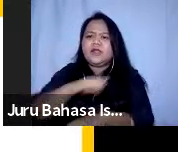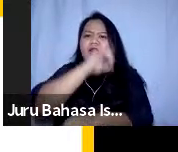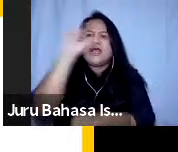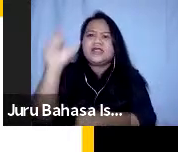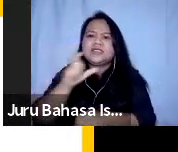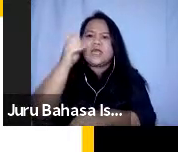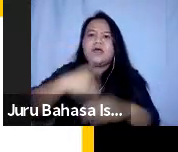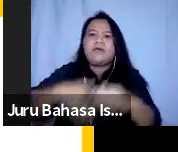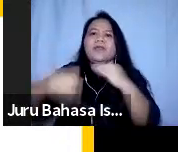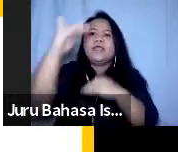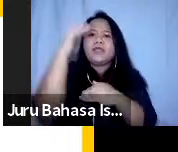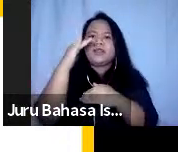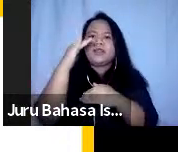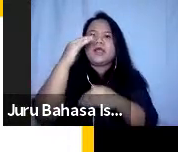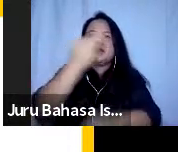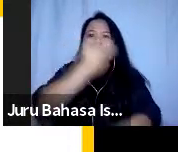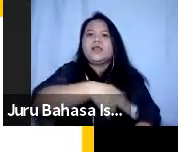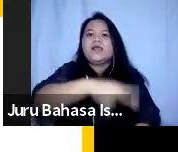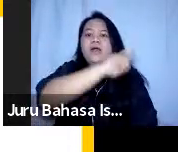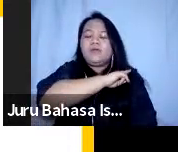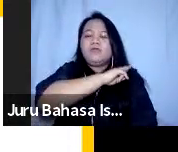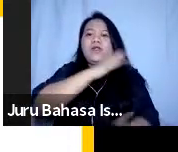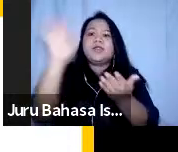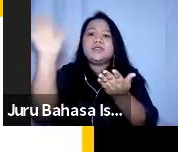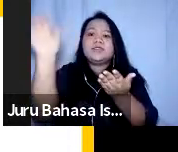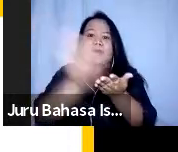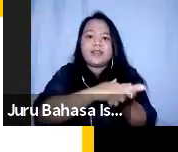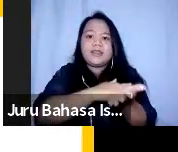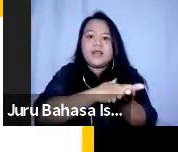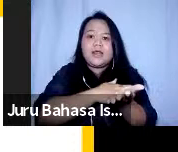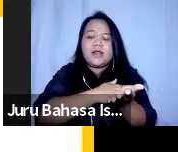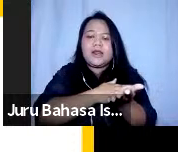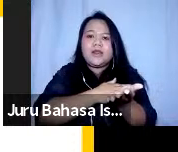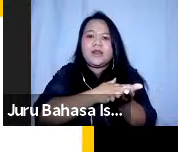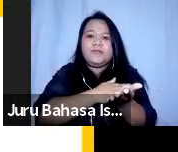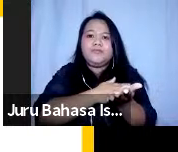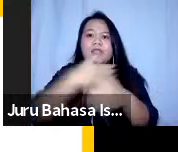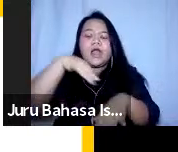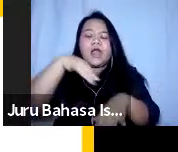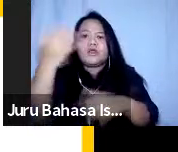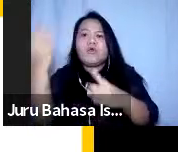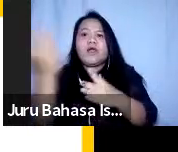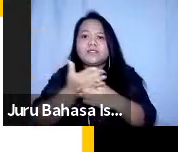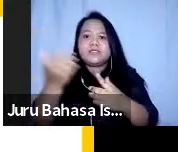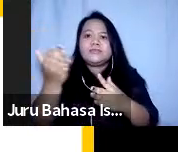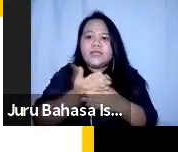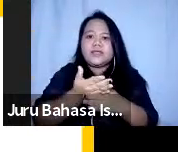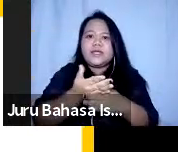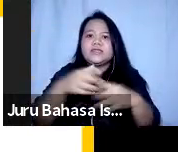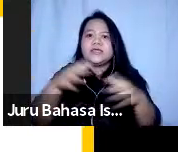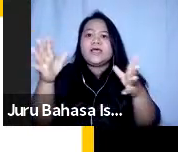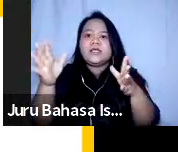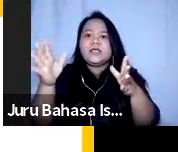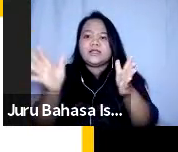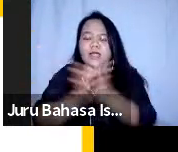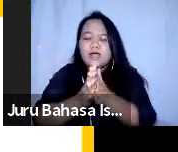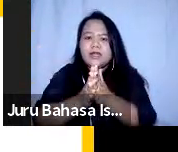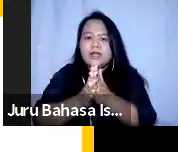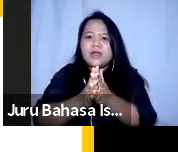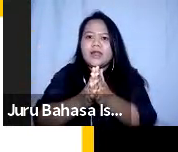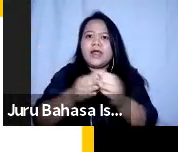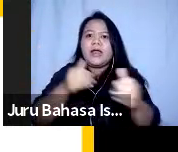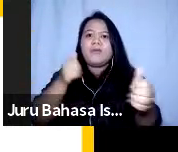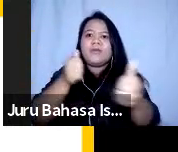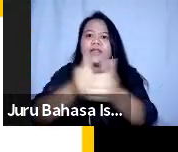meningkatkan kemampuan dan kesempatan atau meningkatkan aksesibilitas dan juga partisipasi